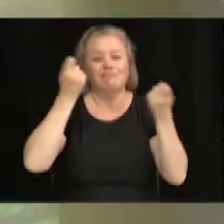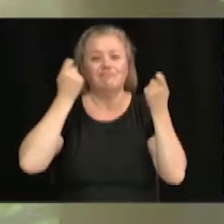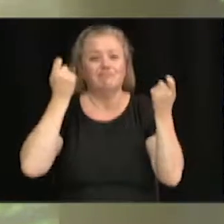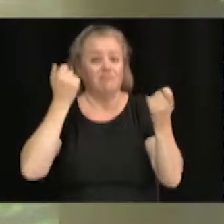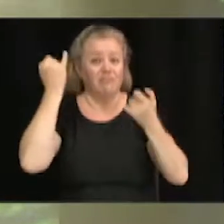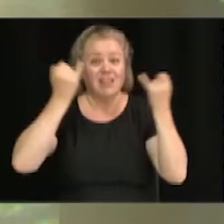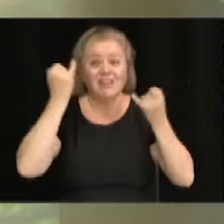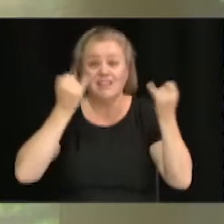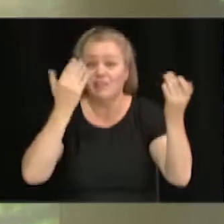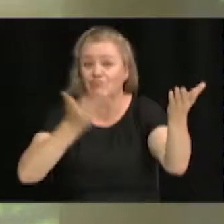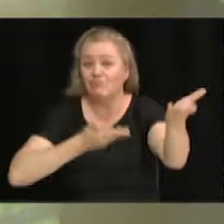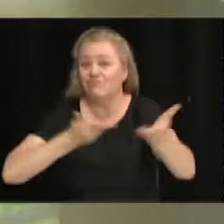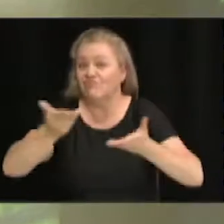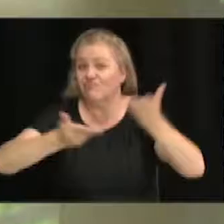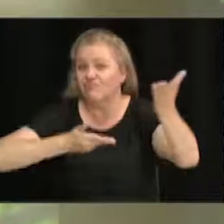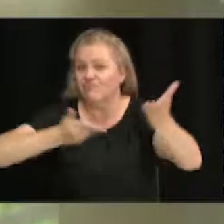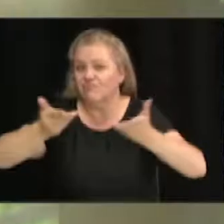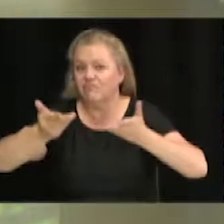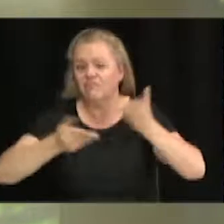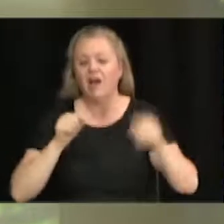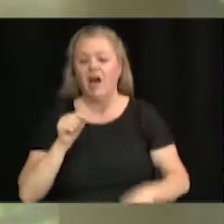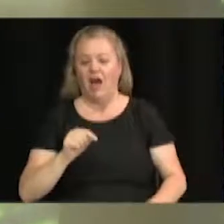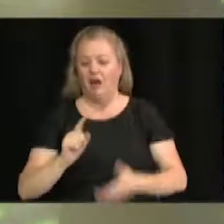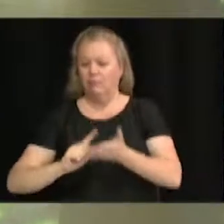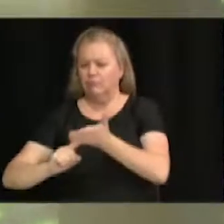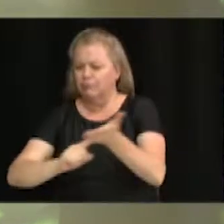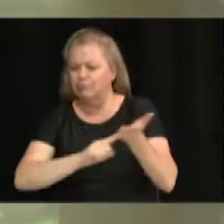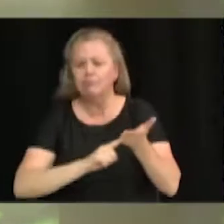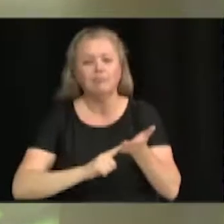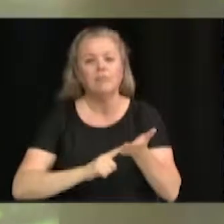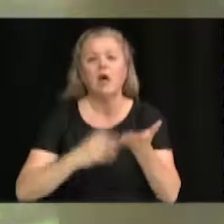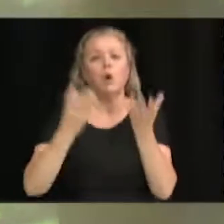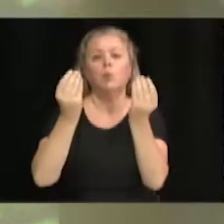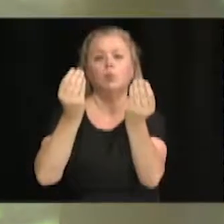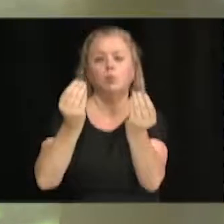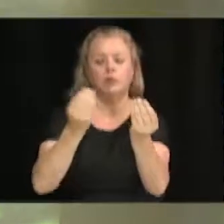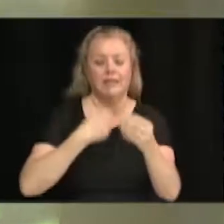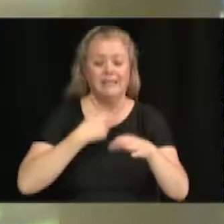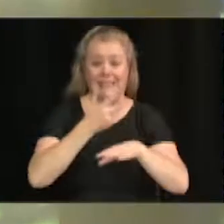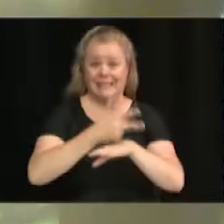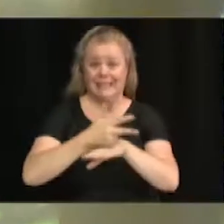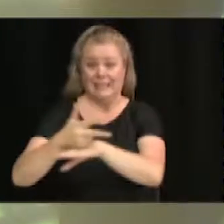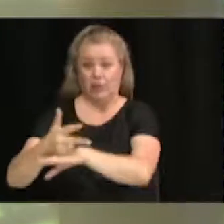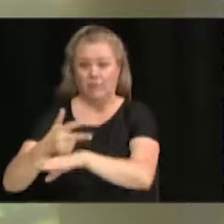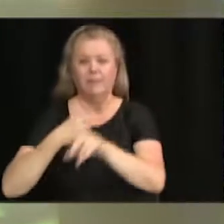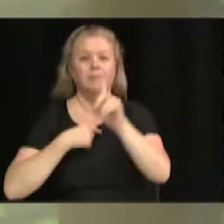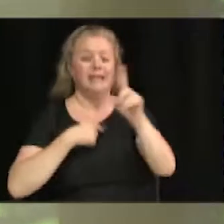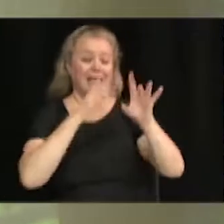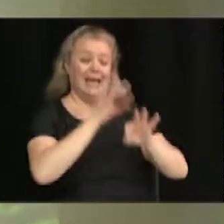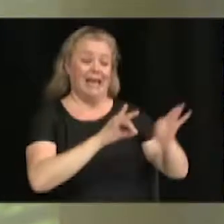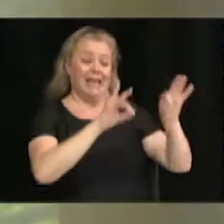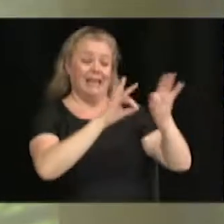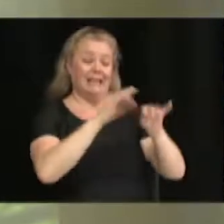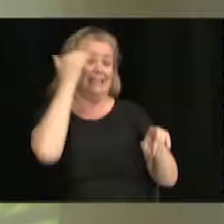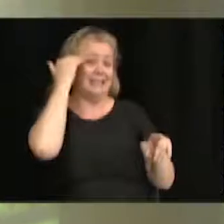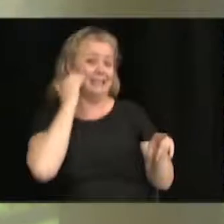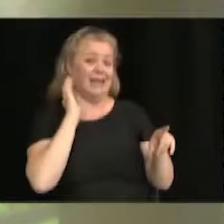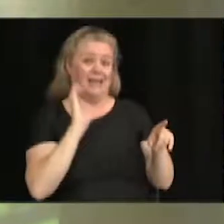participants permettront d'inspirer le réaménagement d'une partie du stationnement situé au pied du parvis de l'Église Saint-Christophe.